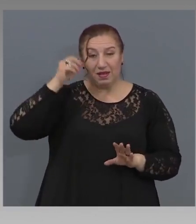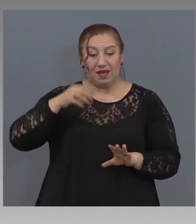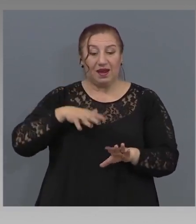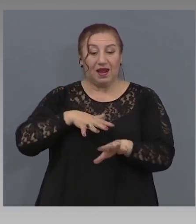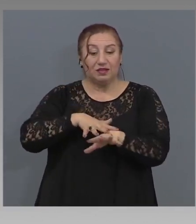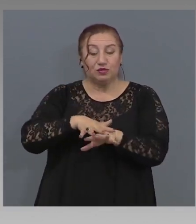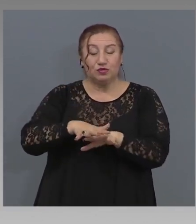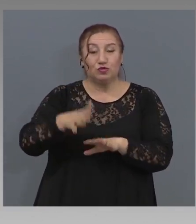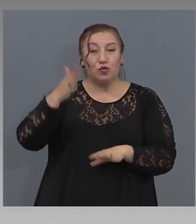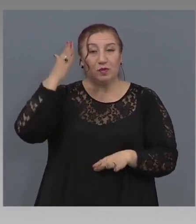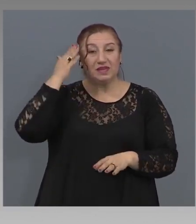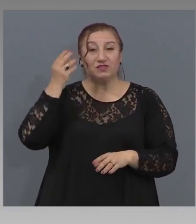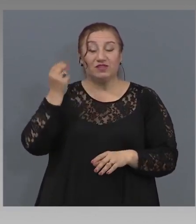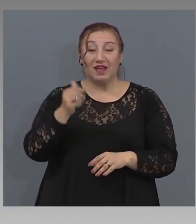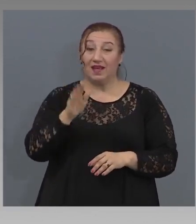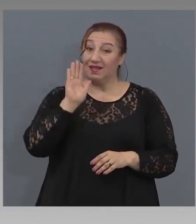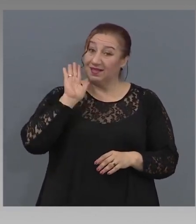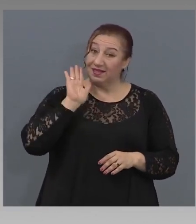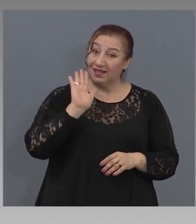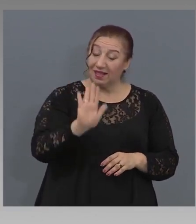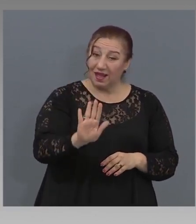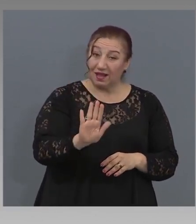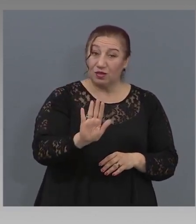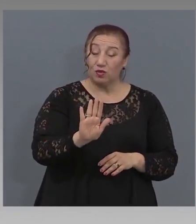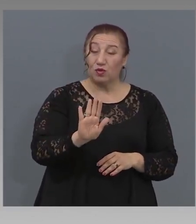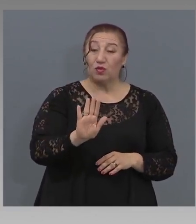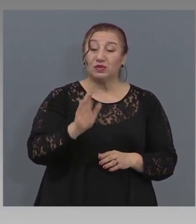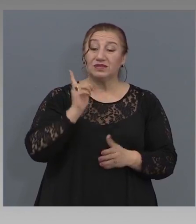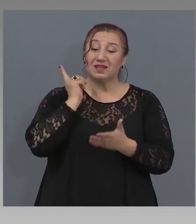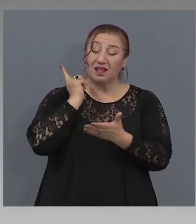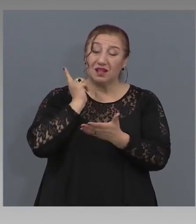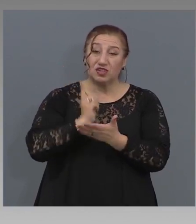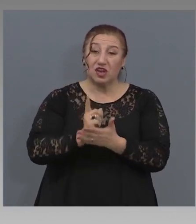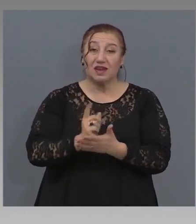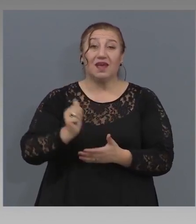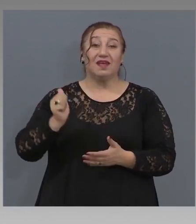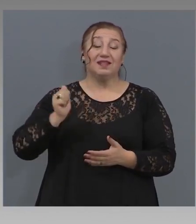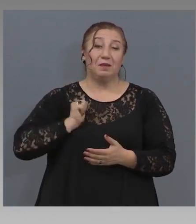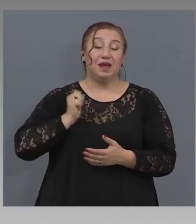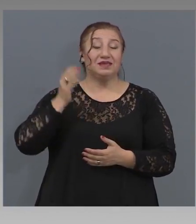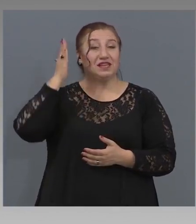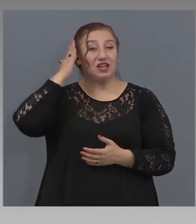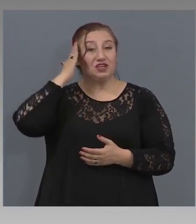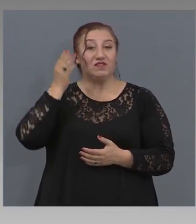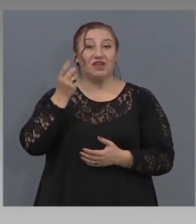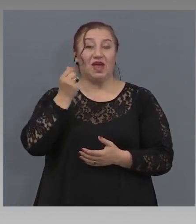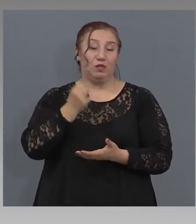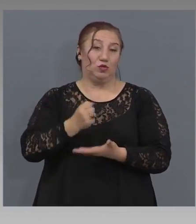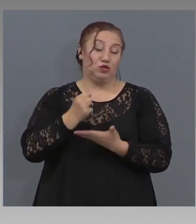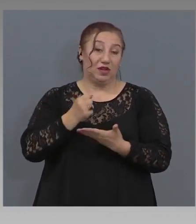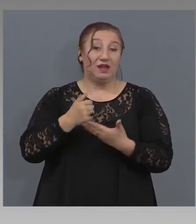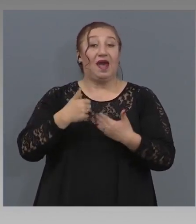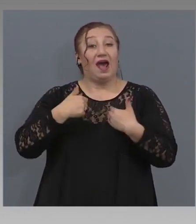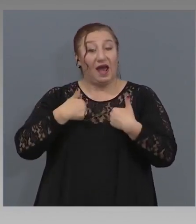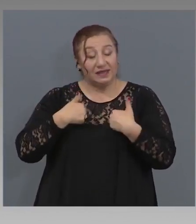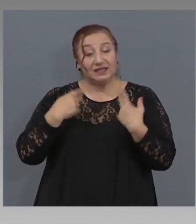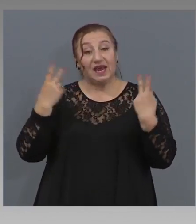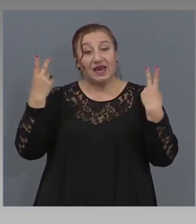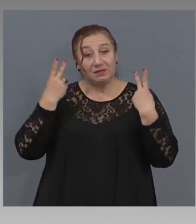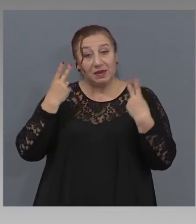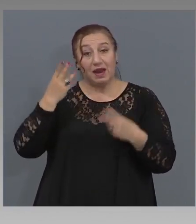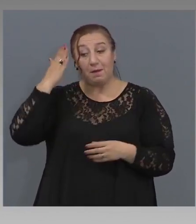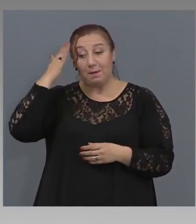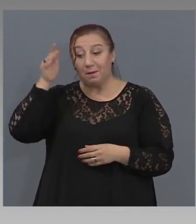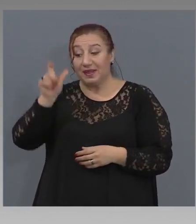финансите. Тяхно задължение е да пазат държавния бюджет. Аз разбирам министр Горанов, дори